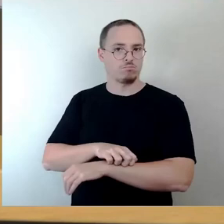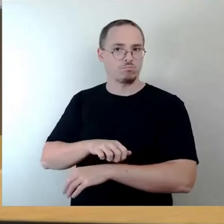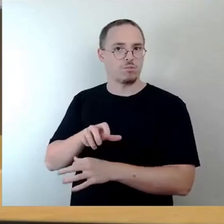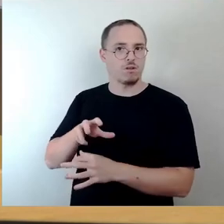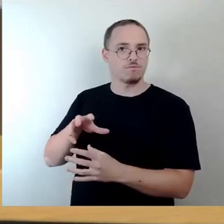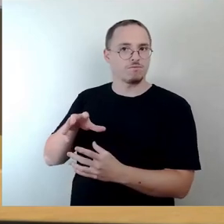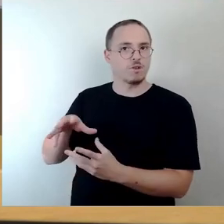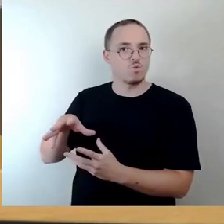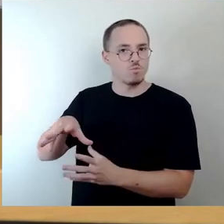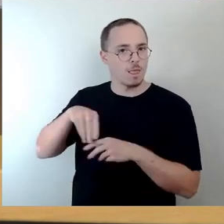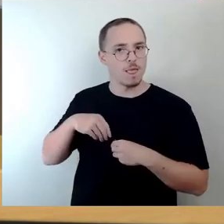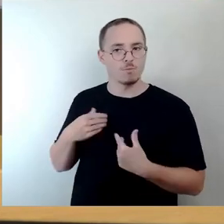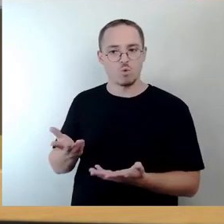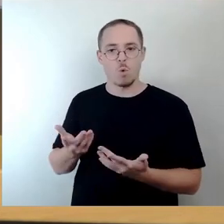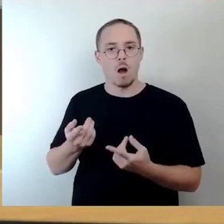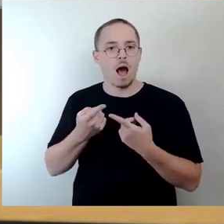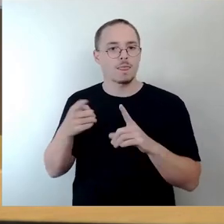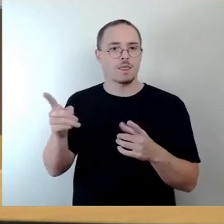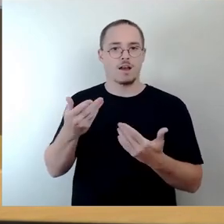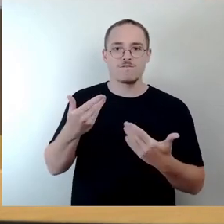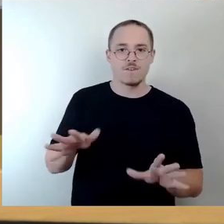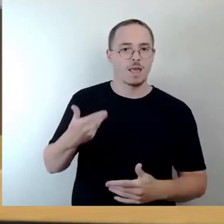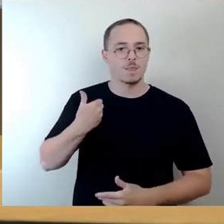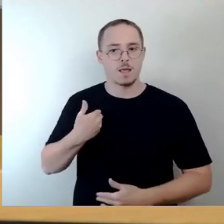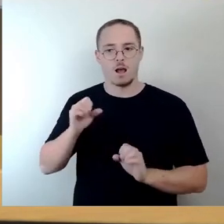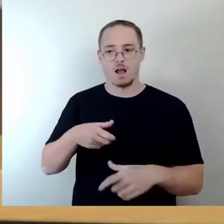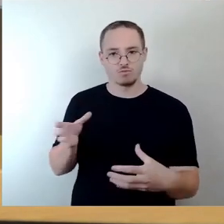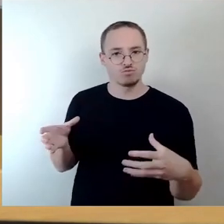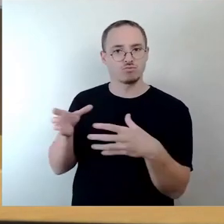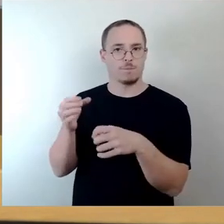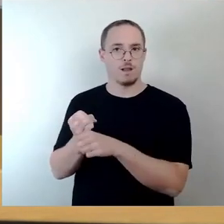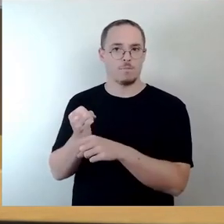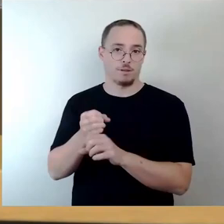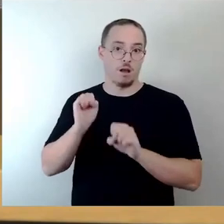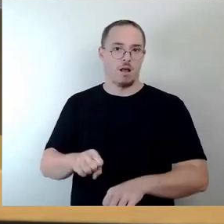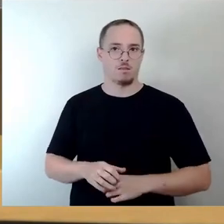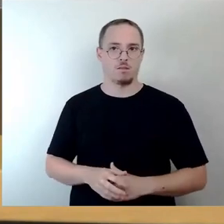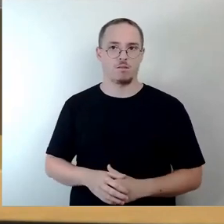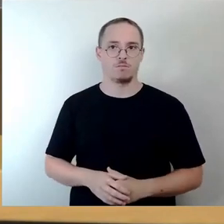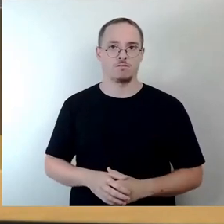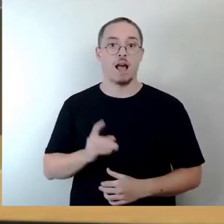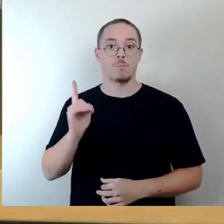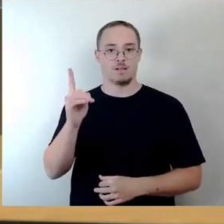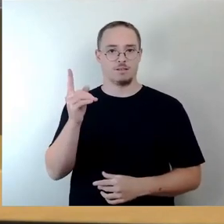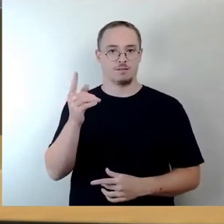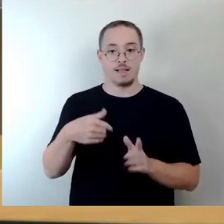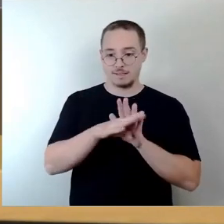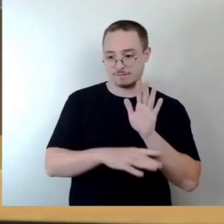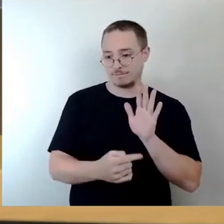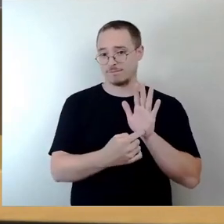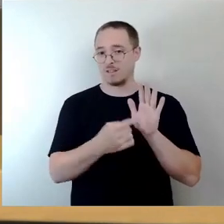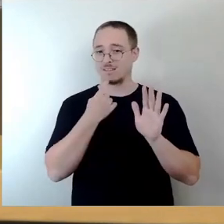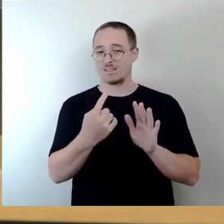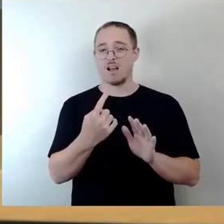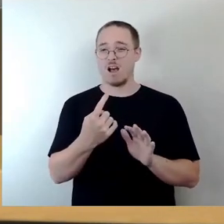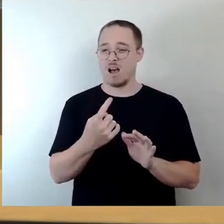zusammenschließen. Allerdings verbietet es die Rechtsprechung, vor so einem Ausschreibungsverfahren mit Beteiligten zu